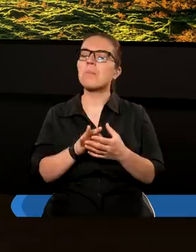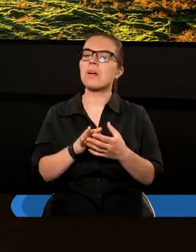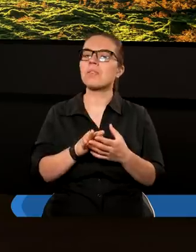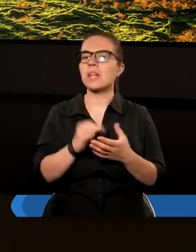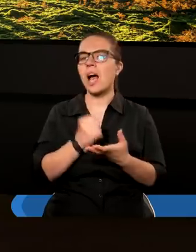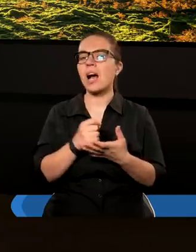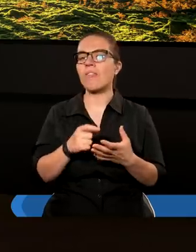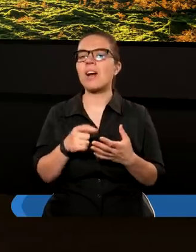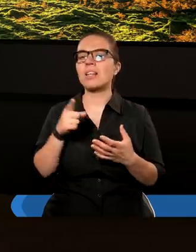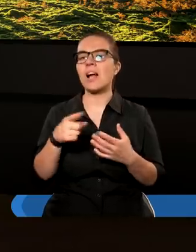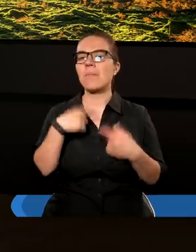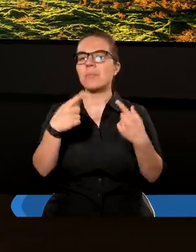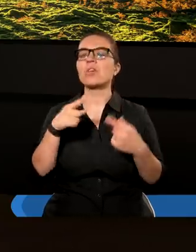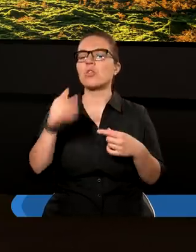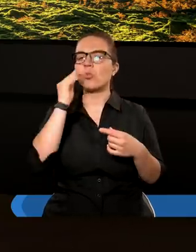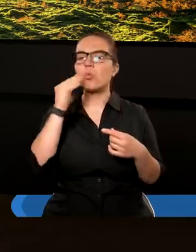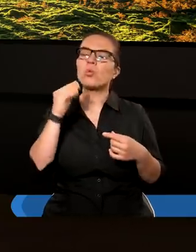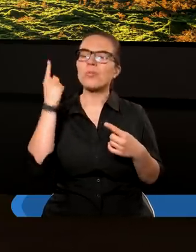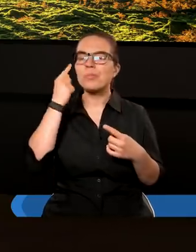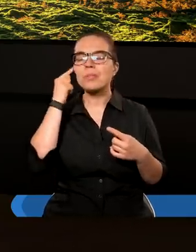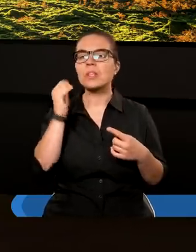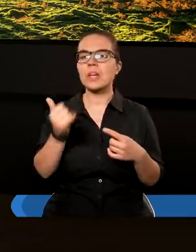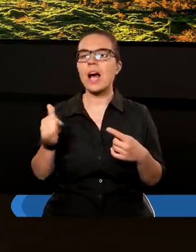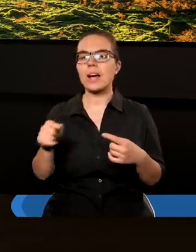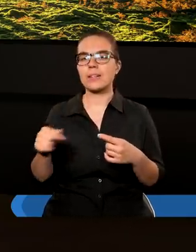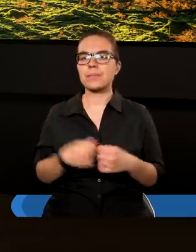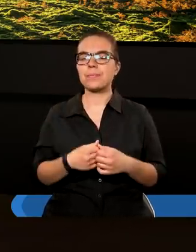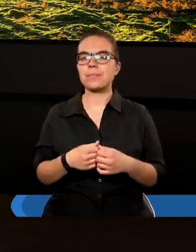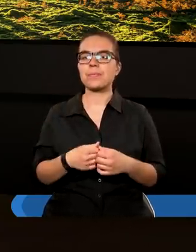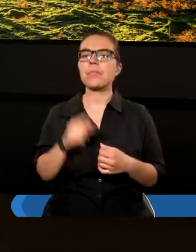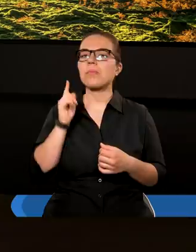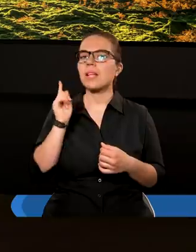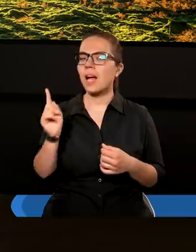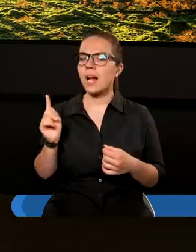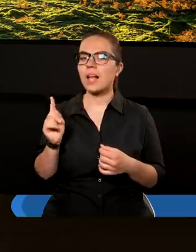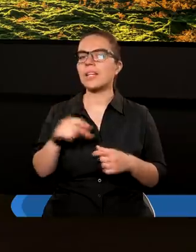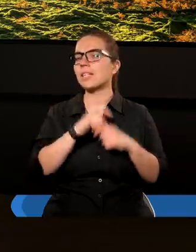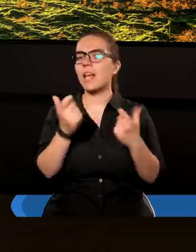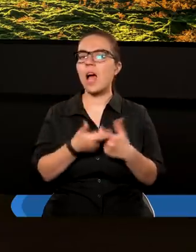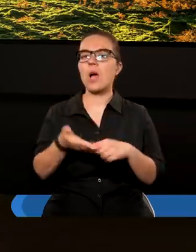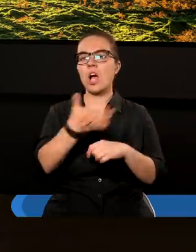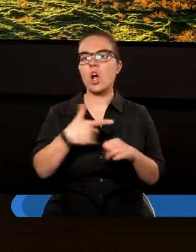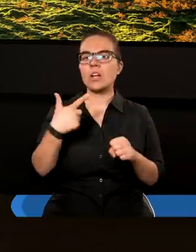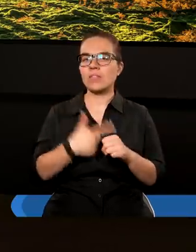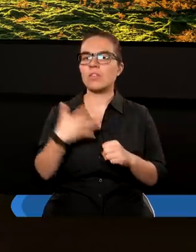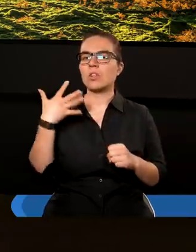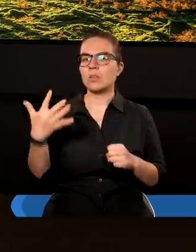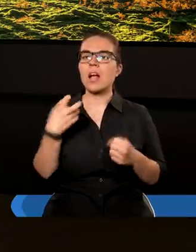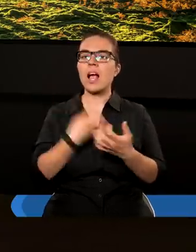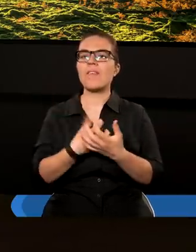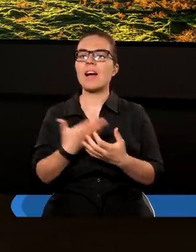hasłem, z którym Chrystus pozostawia swoich uczniów, ale właściwie cały rozdział dwudziesty piąty